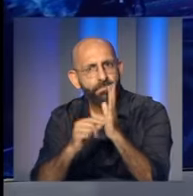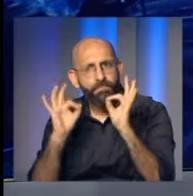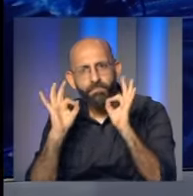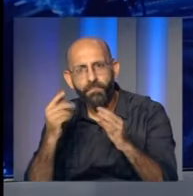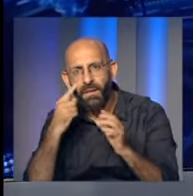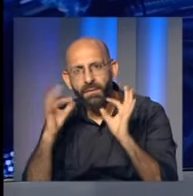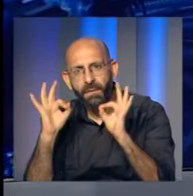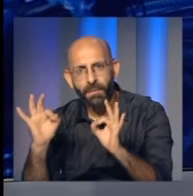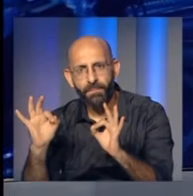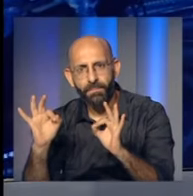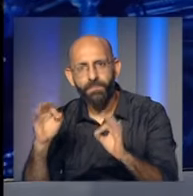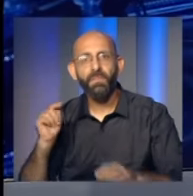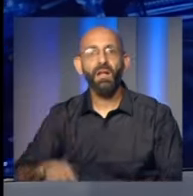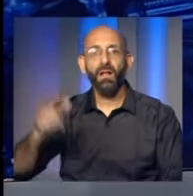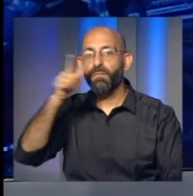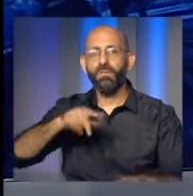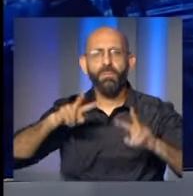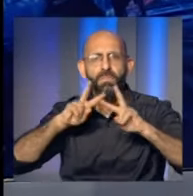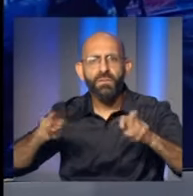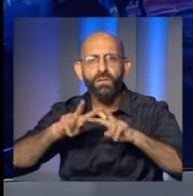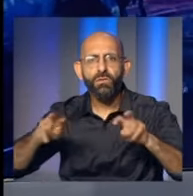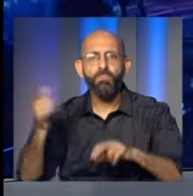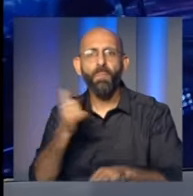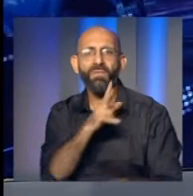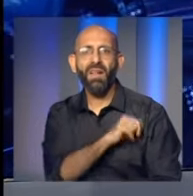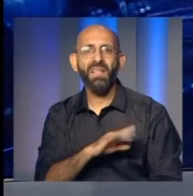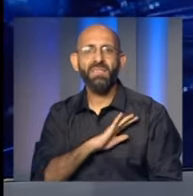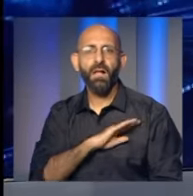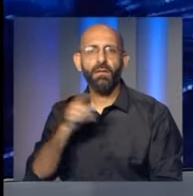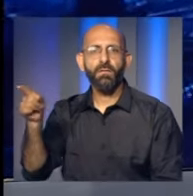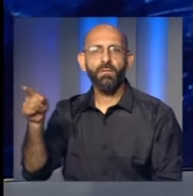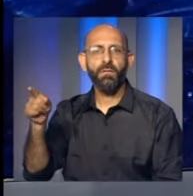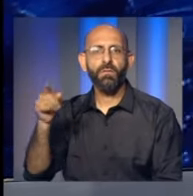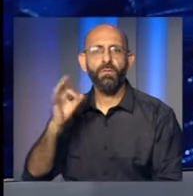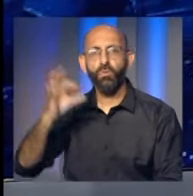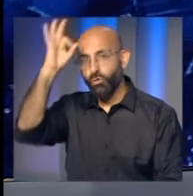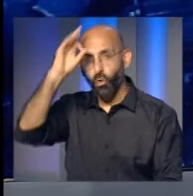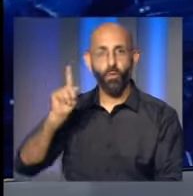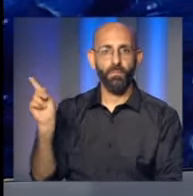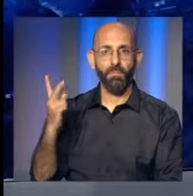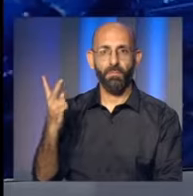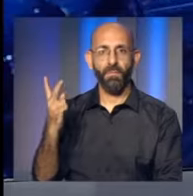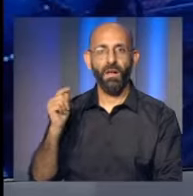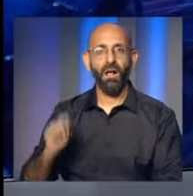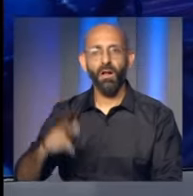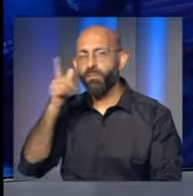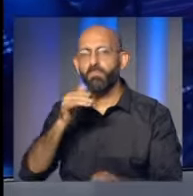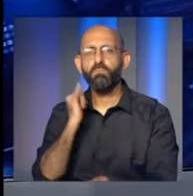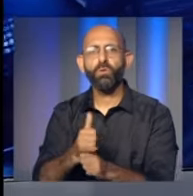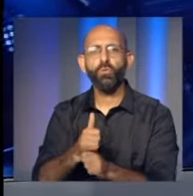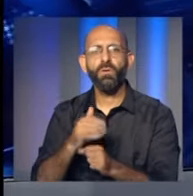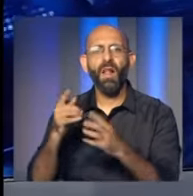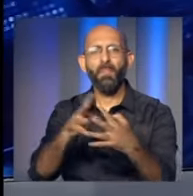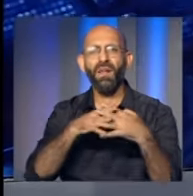عليه وأن تكون هناك مجموعة ملاحظات عليه وبمجرد أن تتحقق التهديئ في قطاع غزة فهي ستسري تلقائيا على